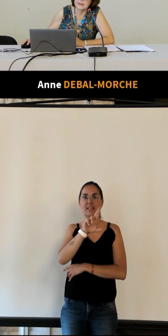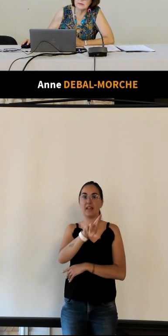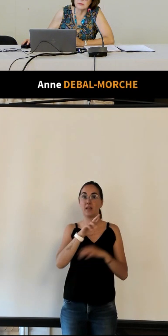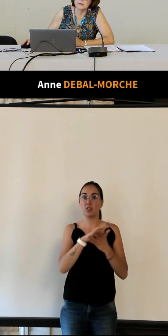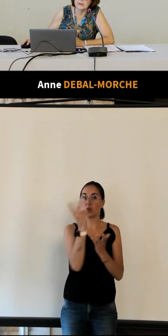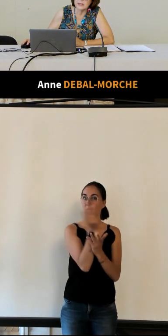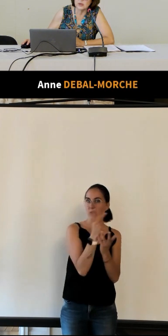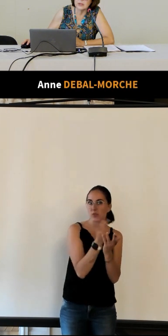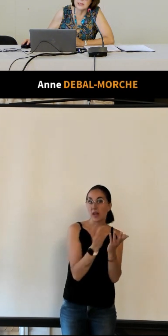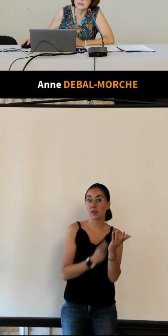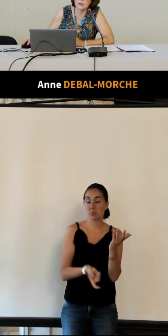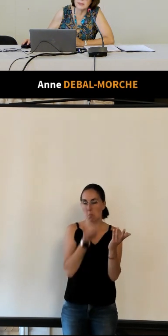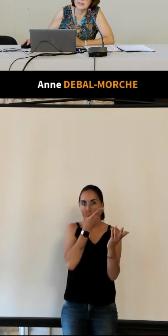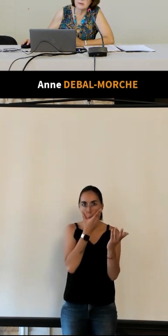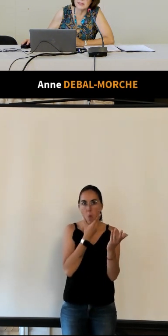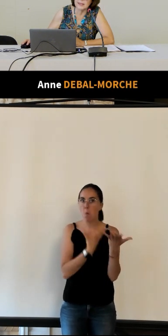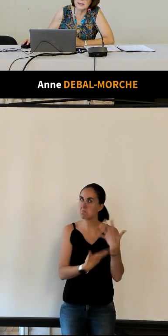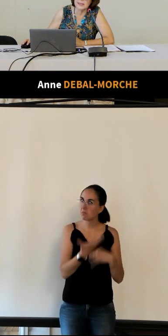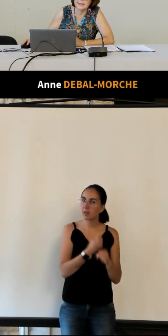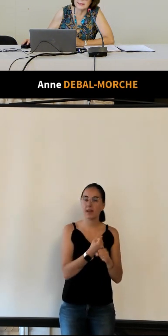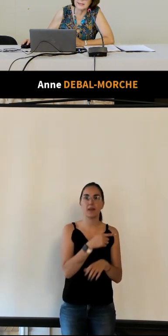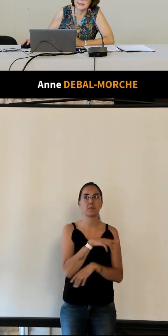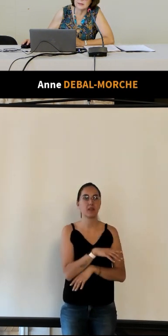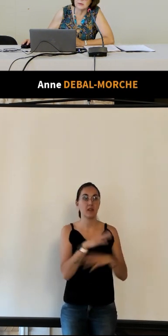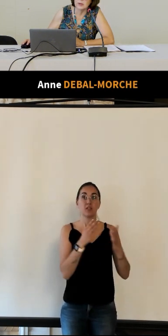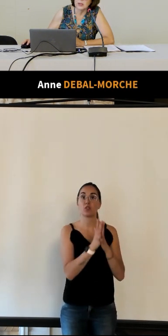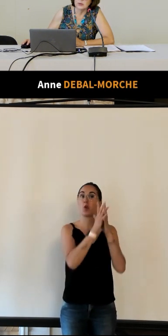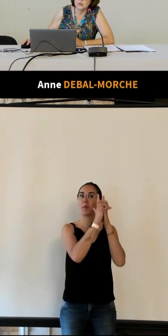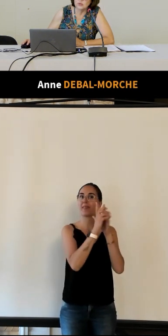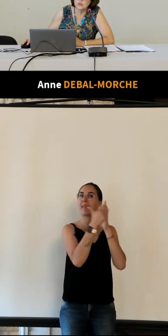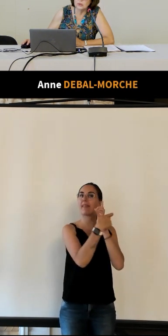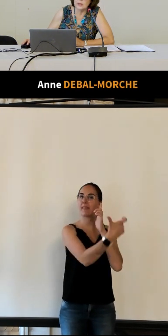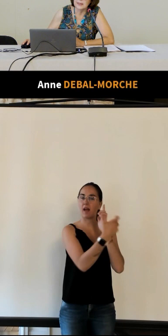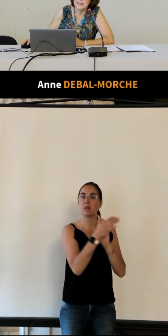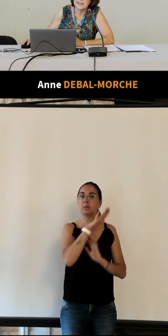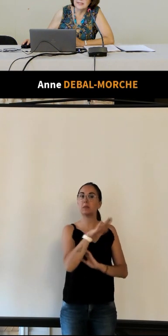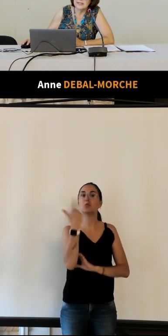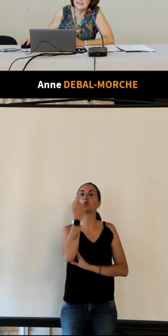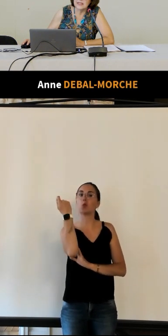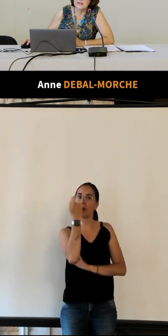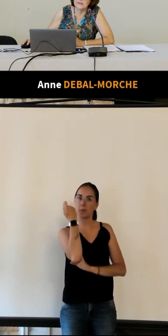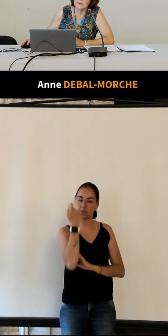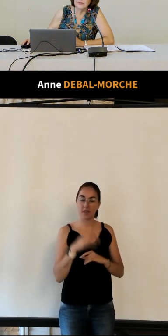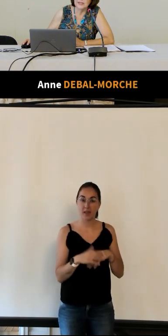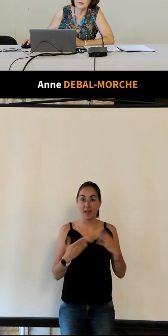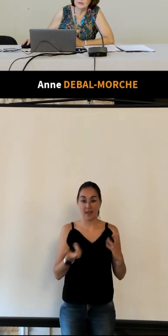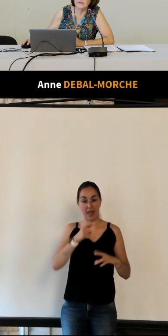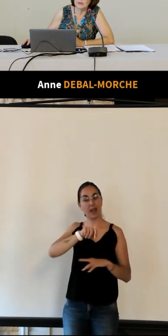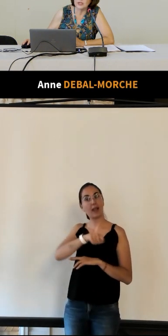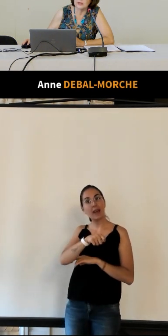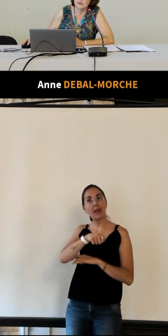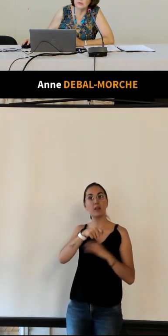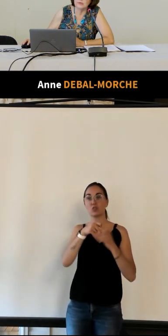dessin très joli qui représente la cathédrale de Tours et cette clé va ouvrir